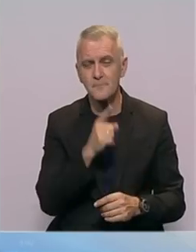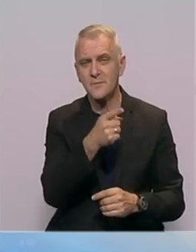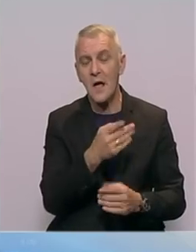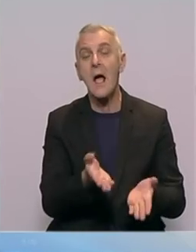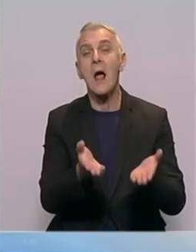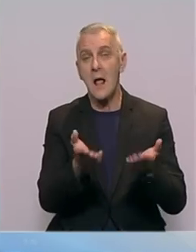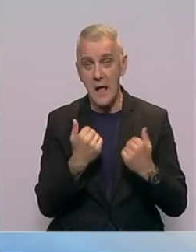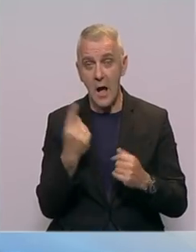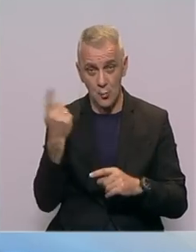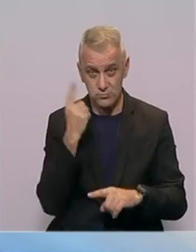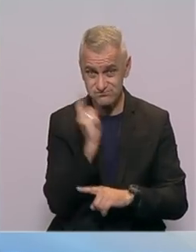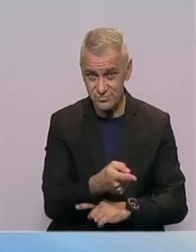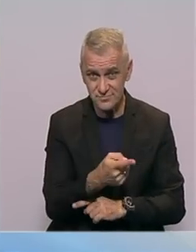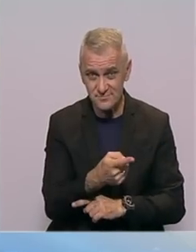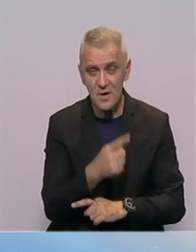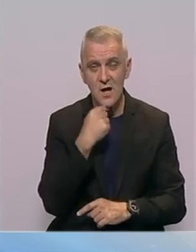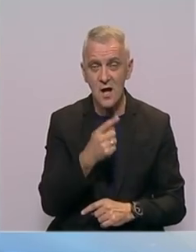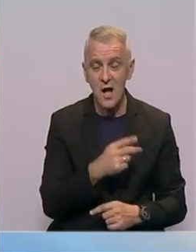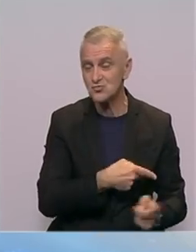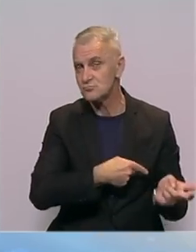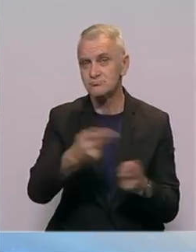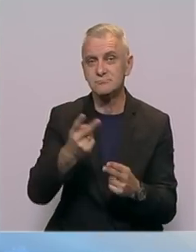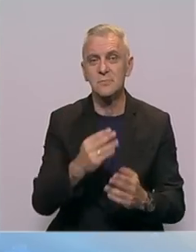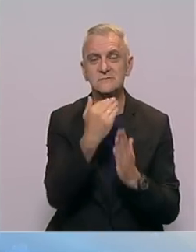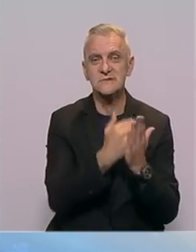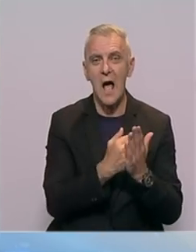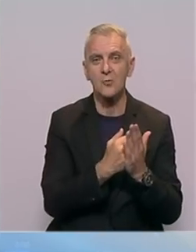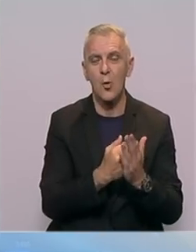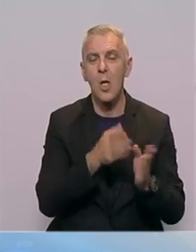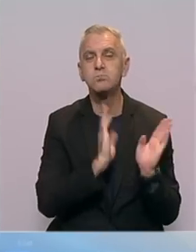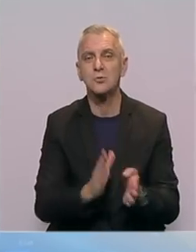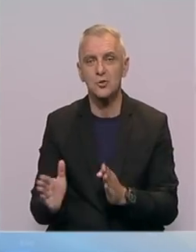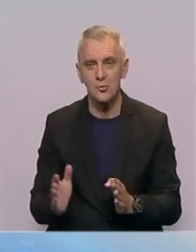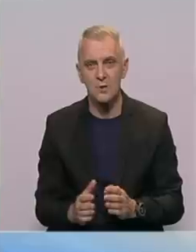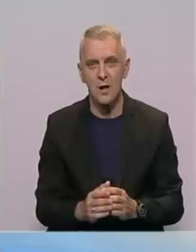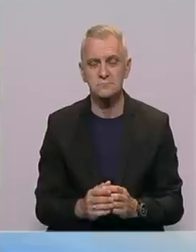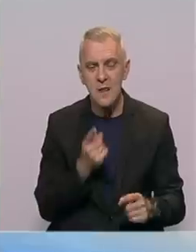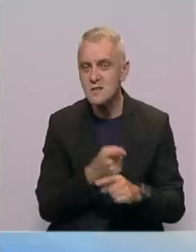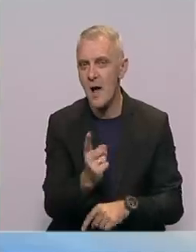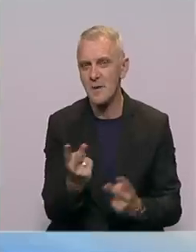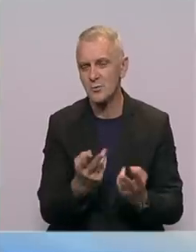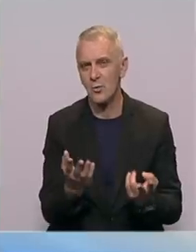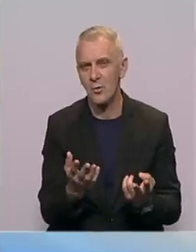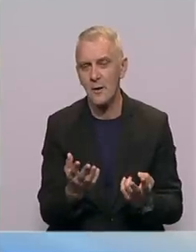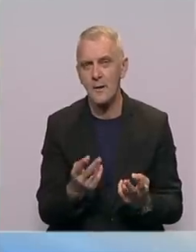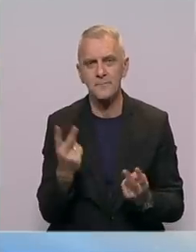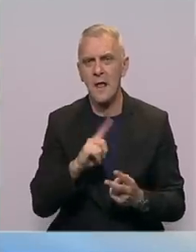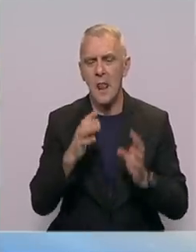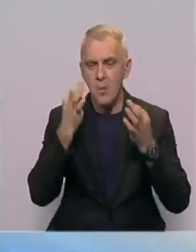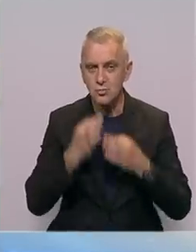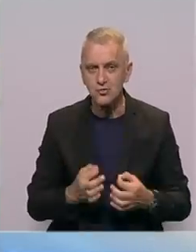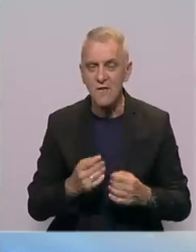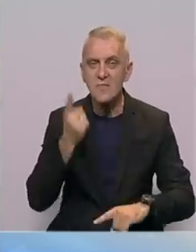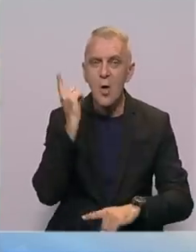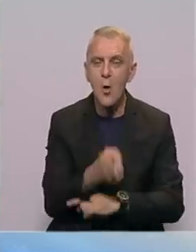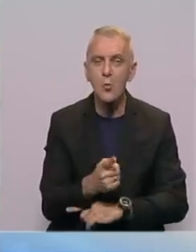tobe, šalje zakon u dalju proceduru, onaj zakon koji se odnosi na nepoštovanje odluke